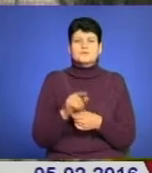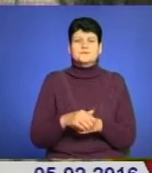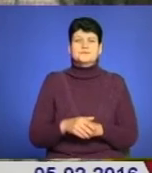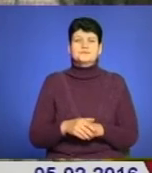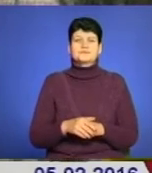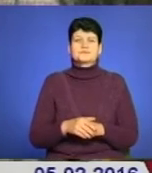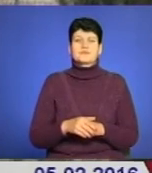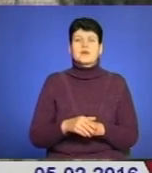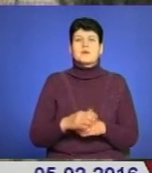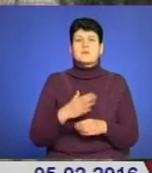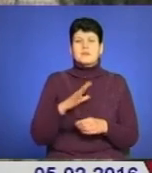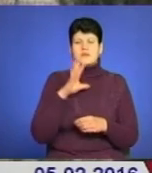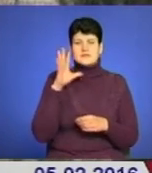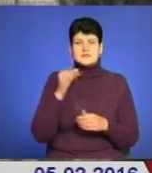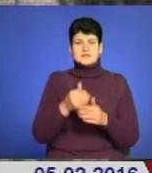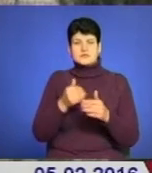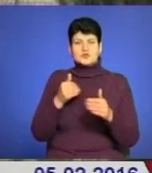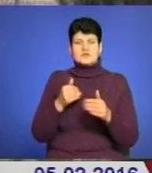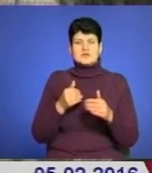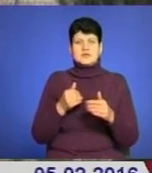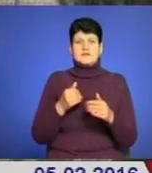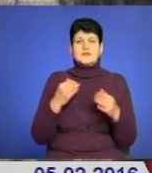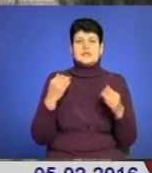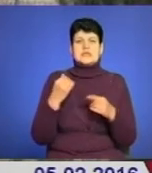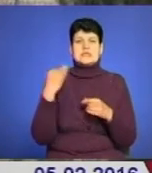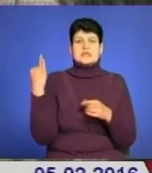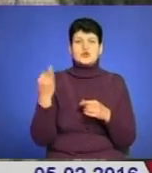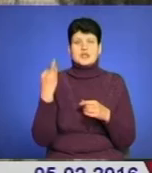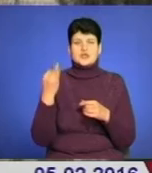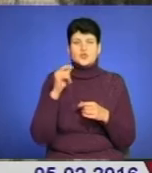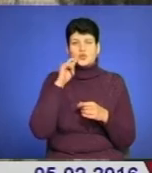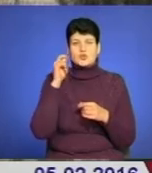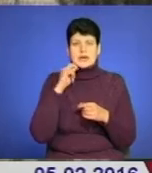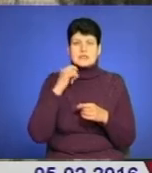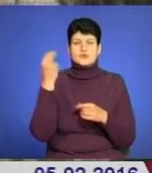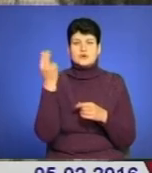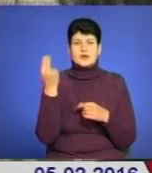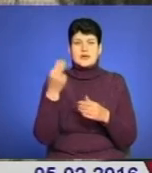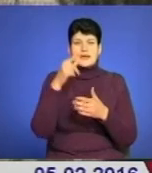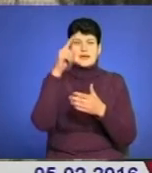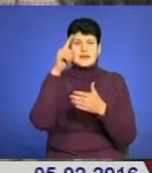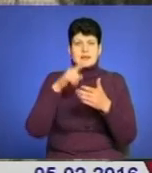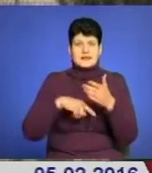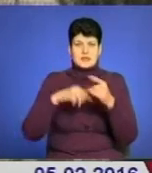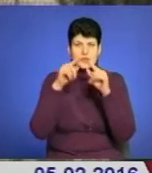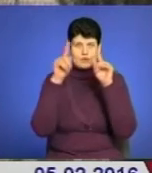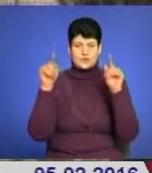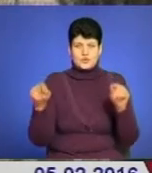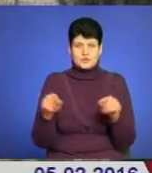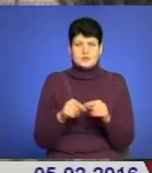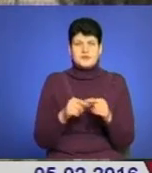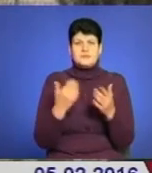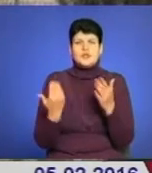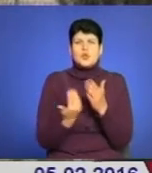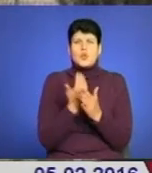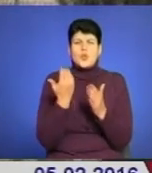Хоча ми всі і відштовхуємося від класичного українського іконопису, але ми пробуємо внести якісь свої нові прочитання теми, якісь свої